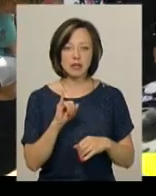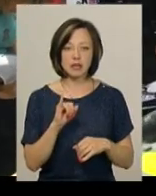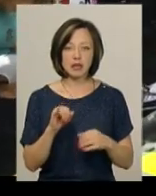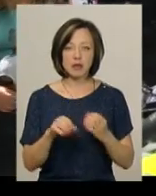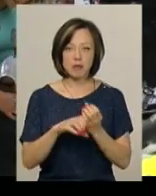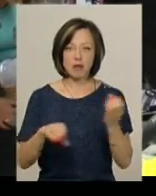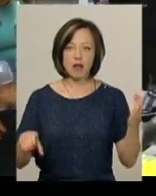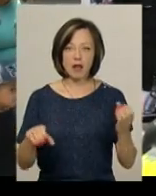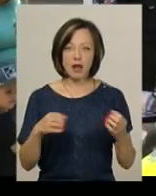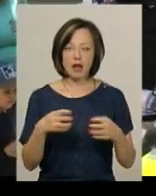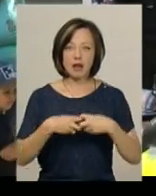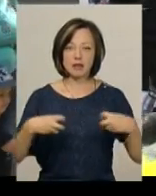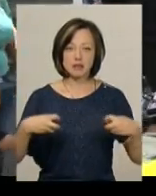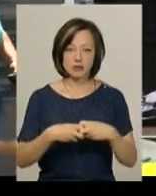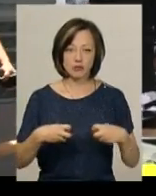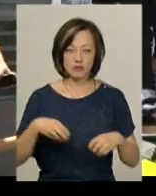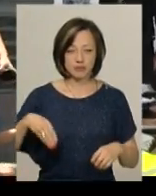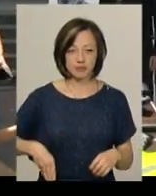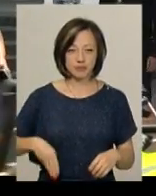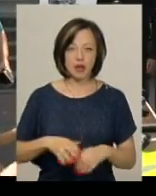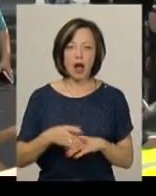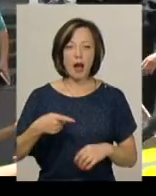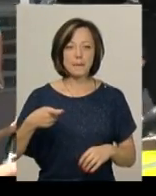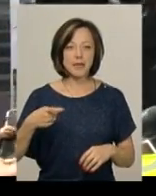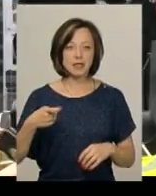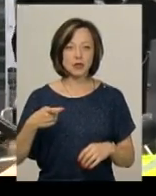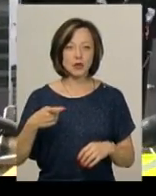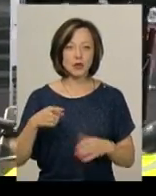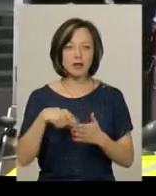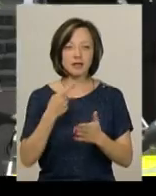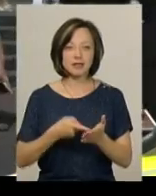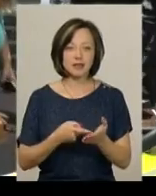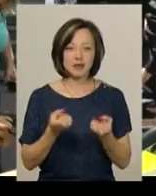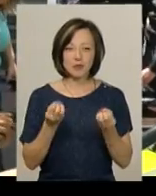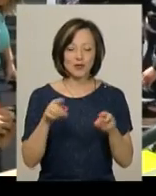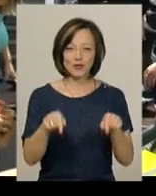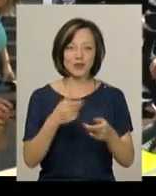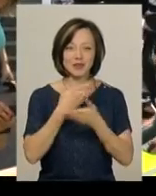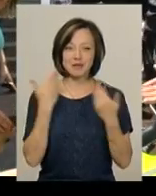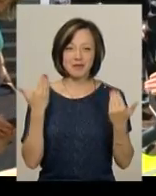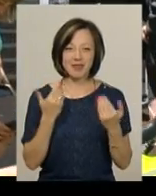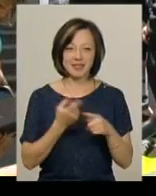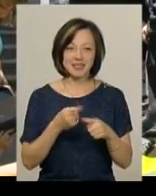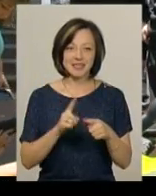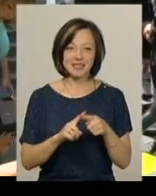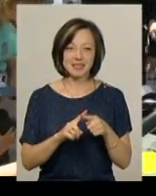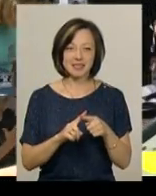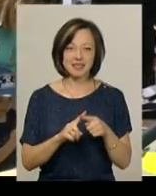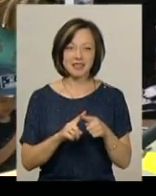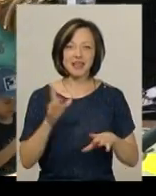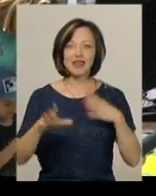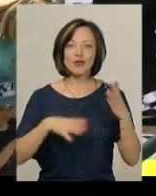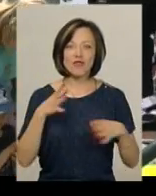резинового, 73-й. А пістолет? Пістолет, просто тут немає бойового, це йде, так сказати,